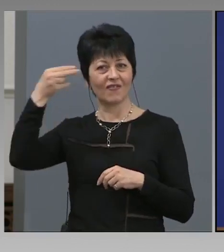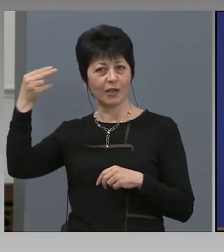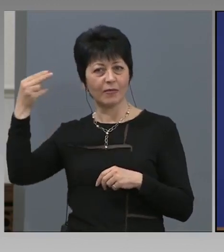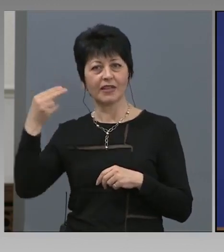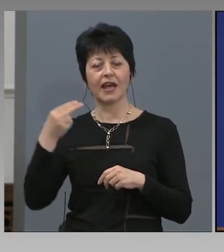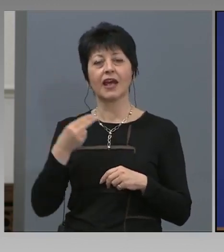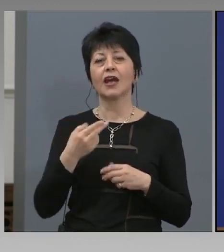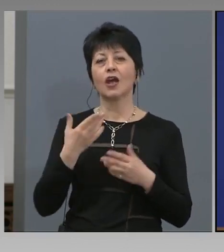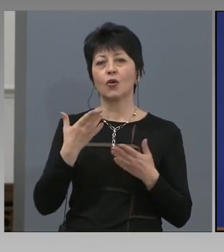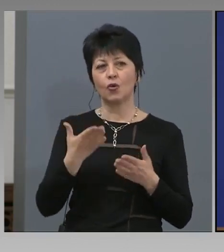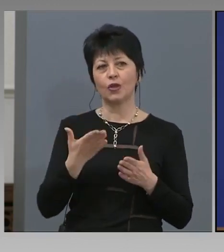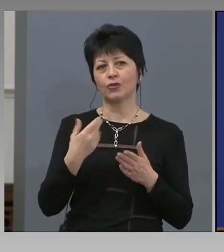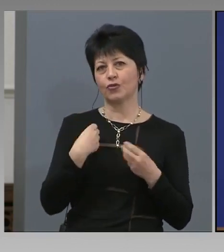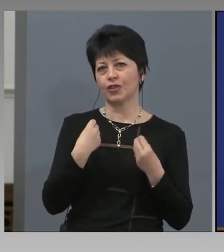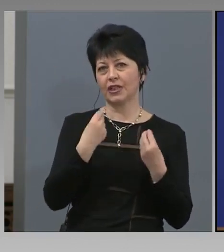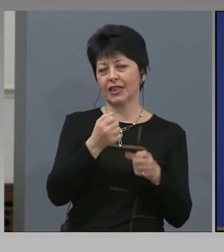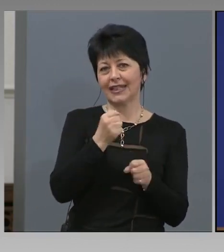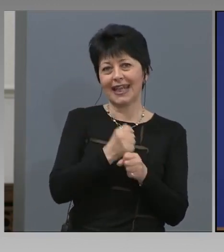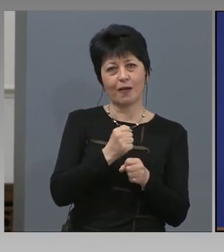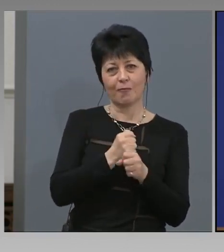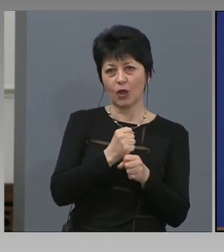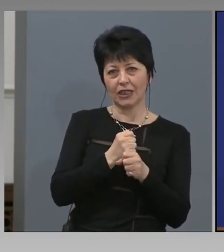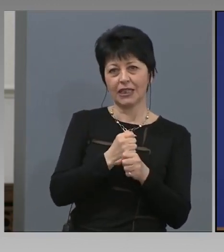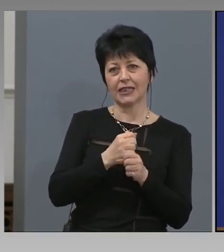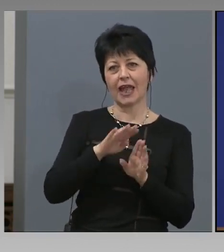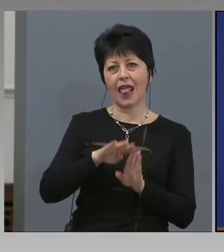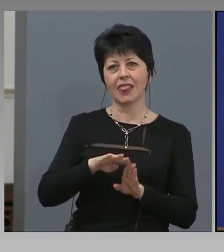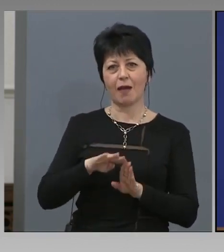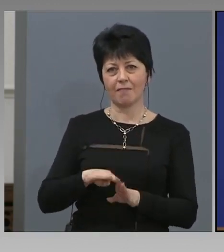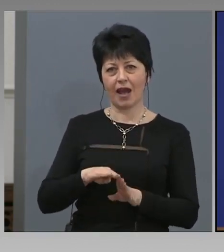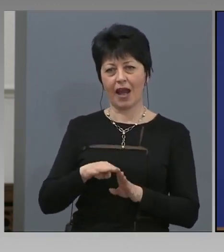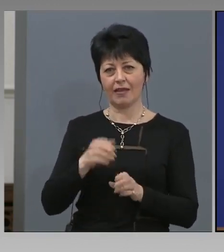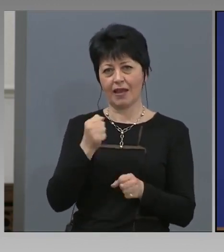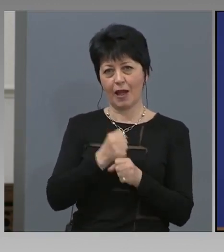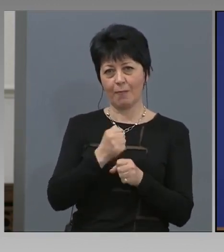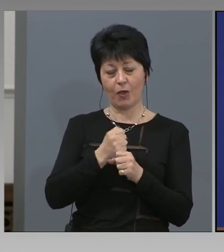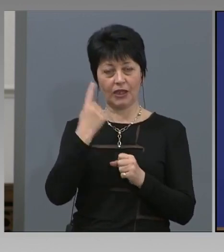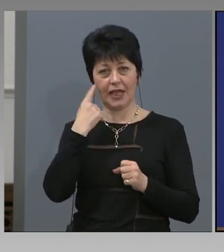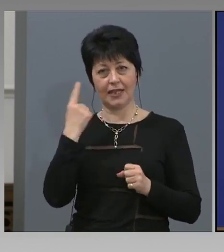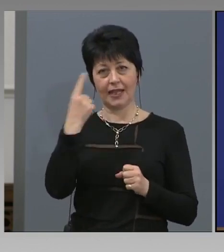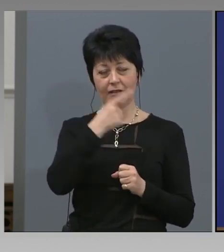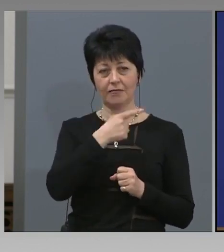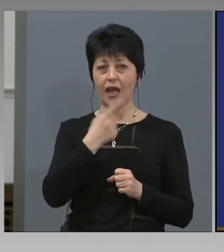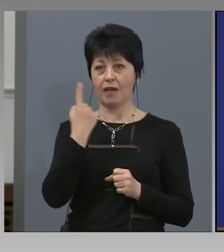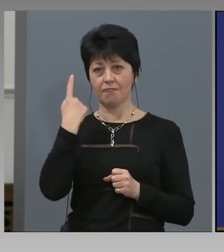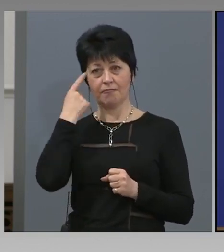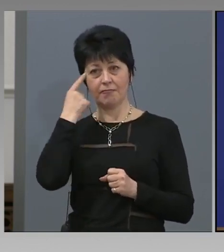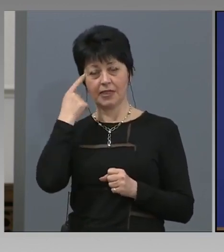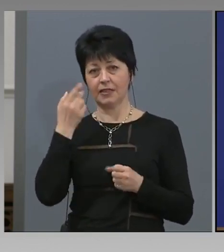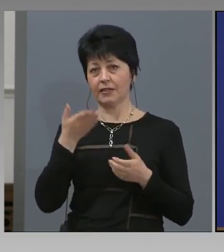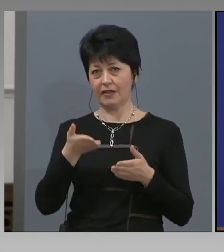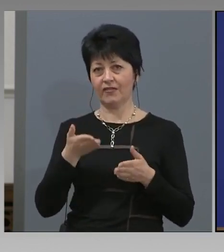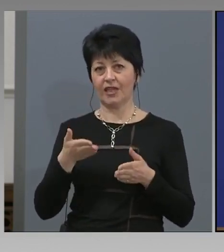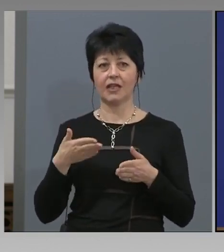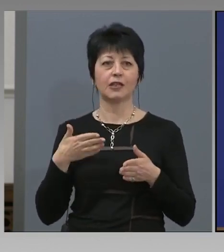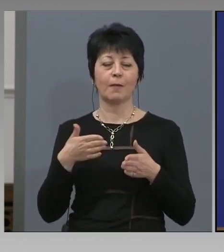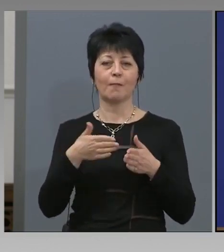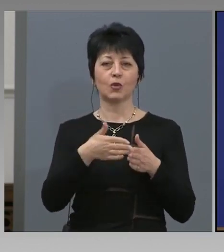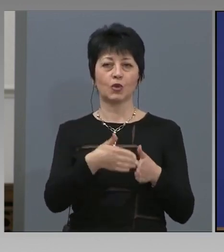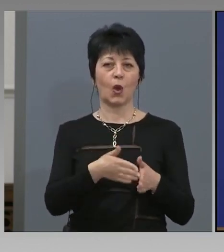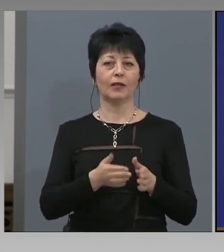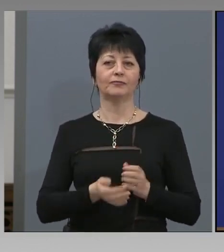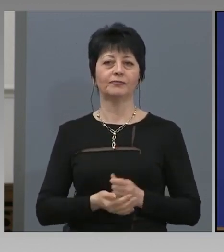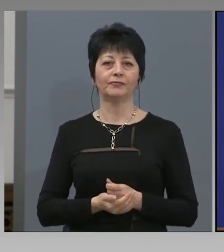намален работен ден, а държавата ще трябва да доплаща? Кога ще... мислите ли в тази посока? Ще кажете.